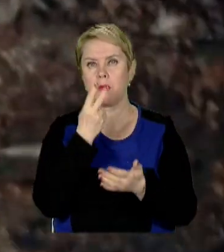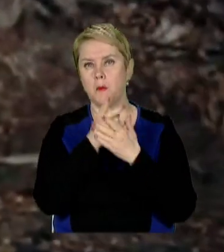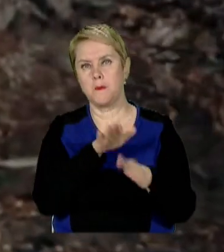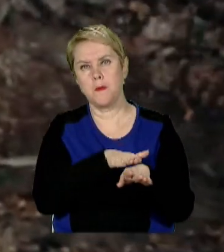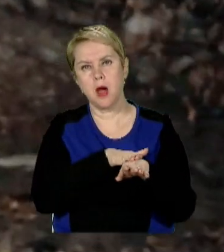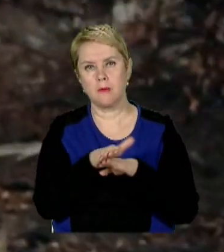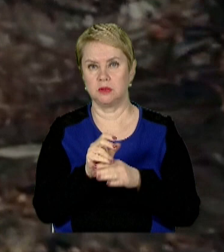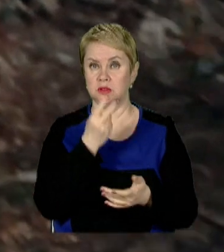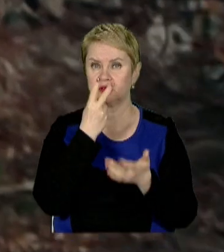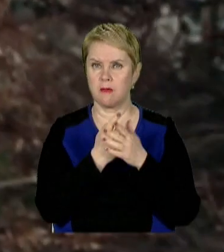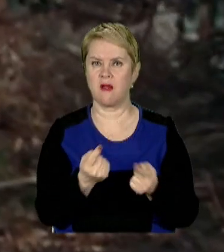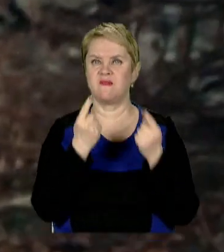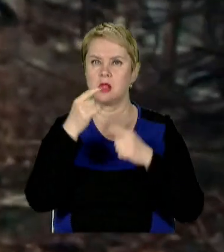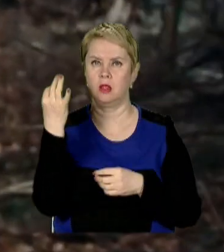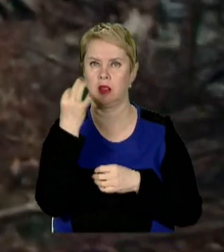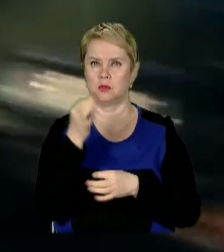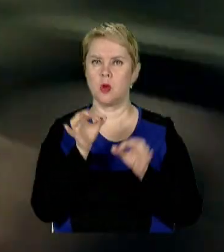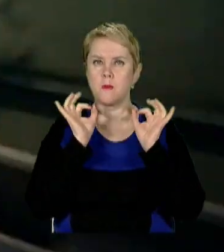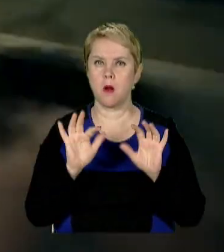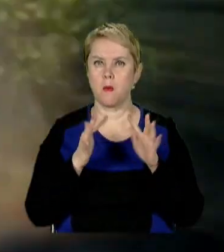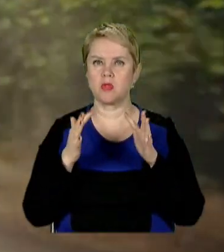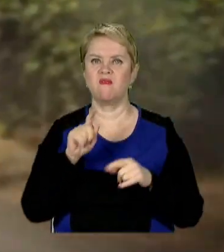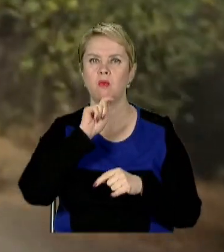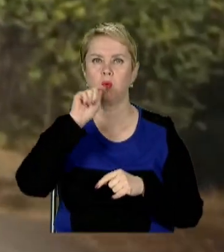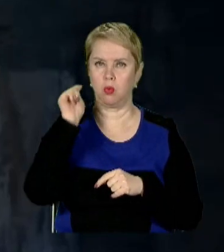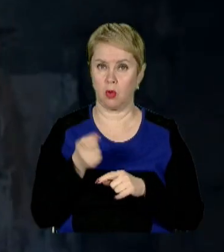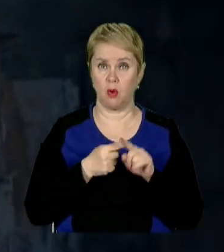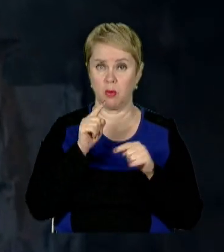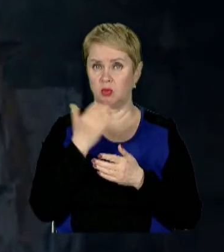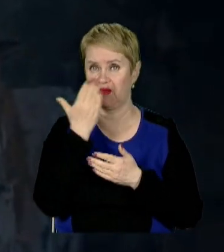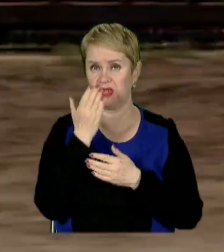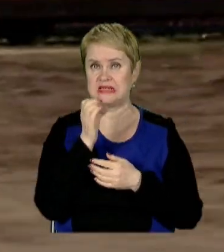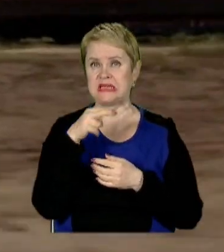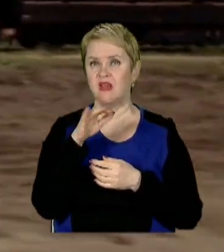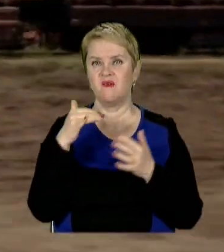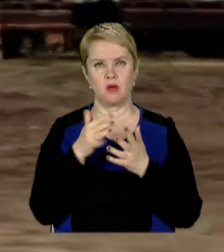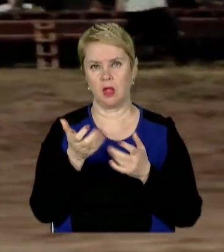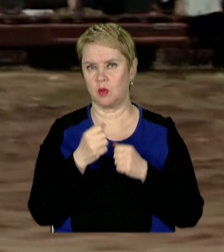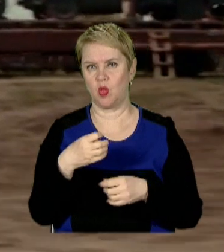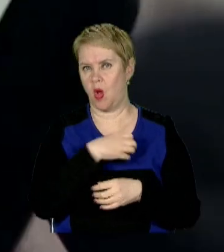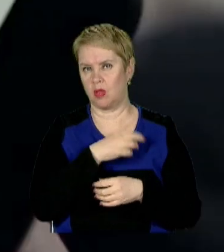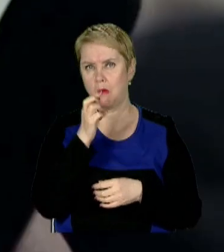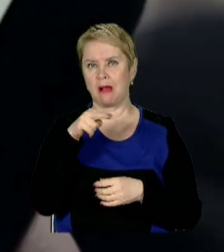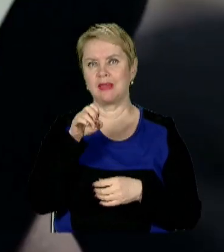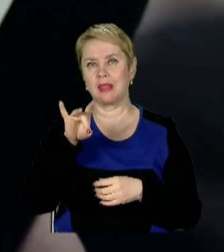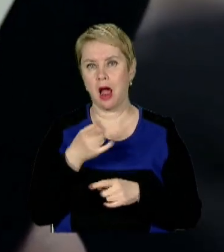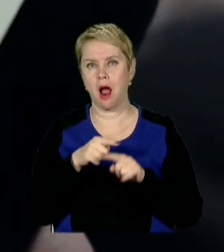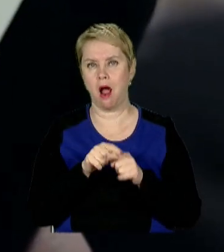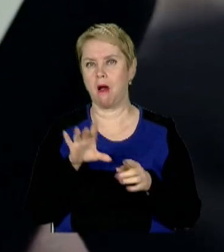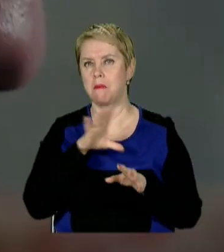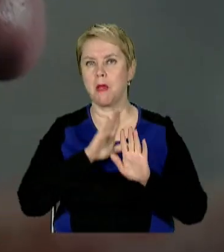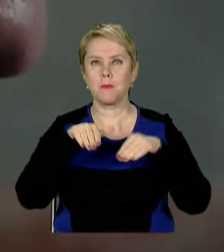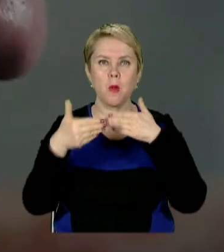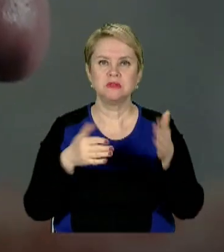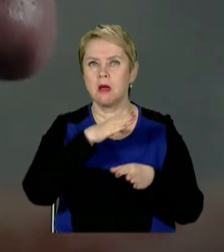переповнені. Це свідчить про великий інтерес до правдивих подій в Україні. Проте фільм «Східний фронт» не отримав нагород на Берлинале. Але посипались